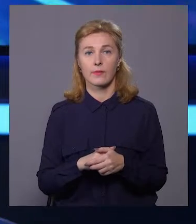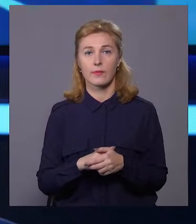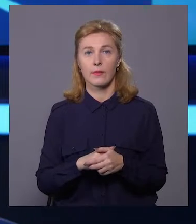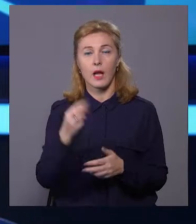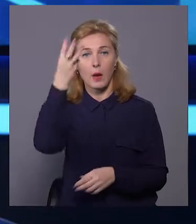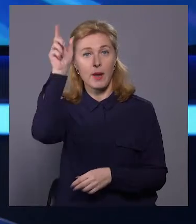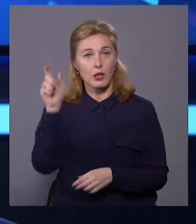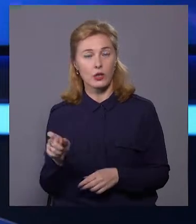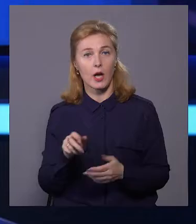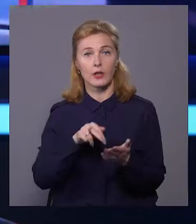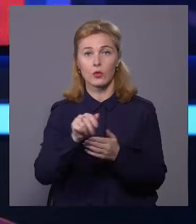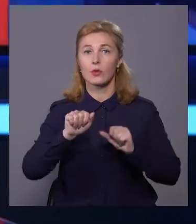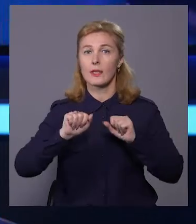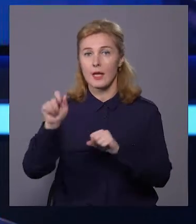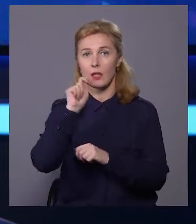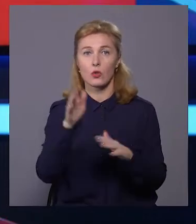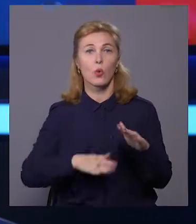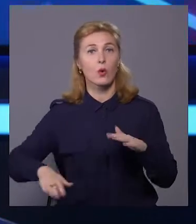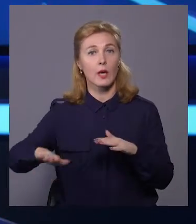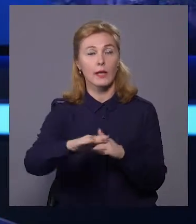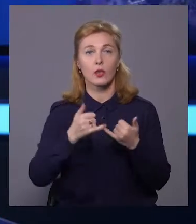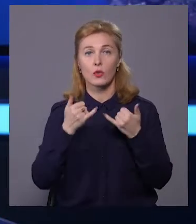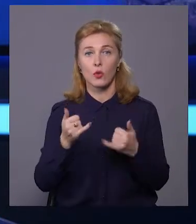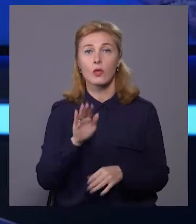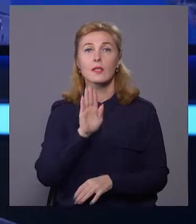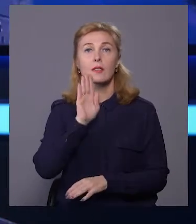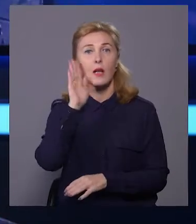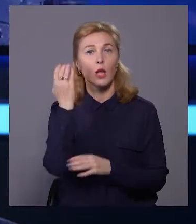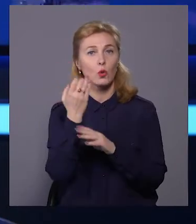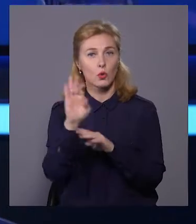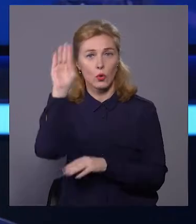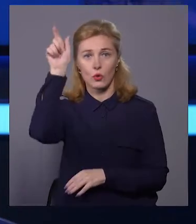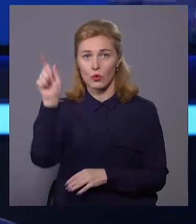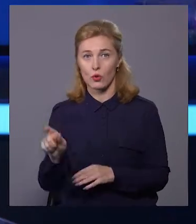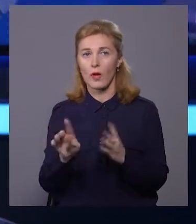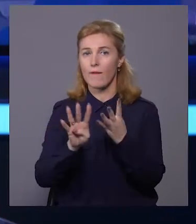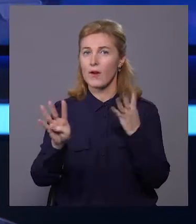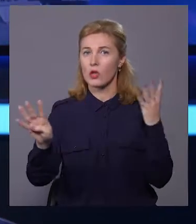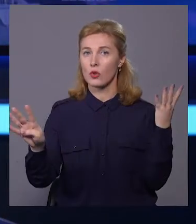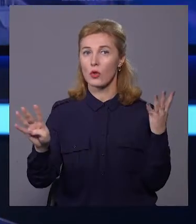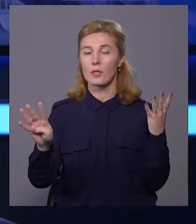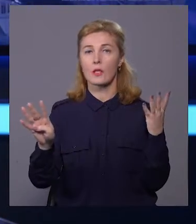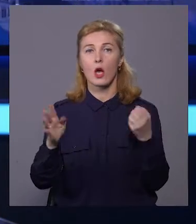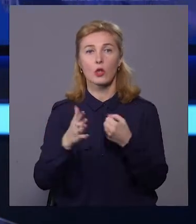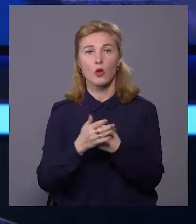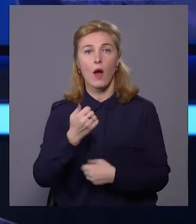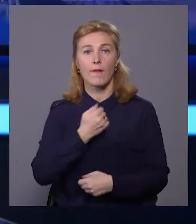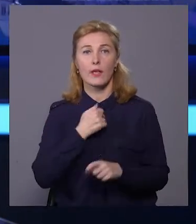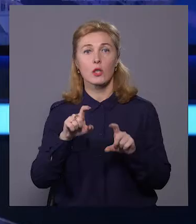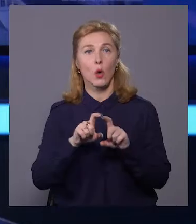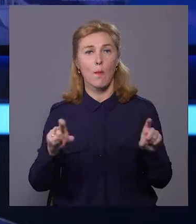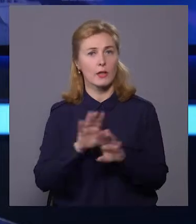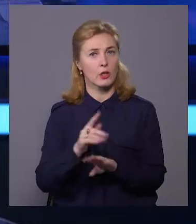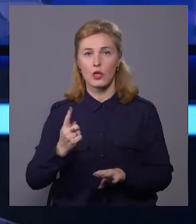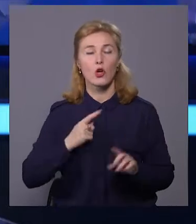Хмельничани йдуть на захист України. Сьогодні самого ранку сотні чоловіків вишукувалися у черги до військомату, не